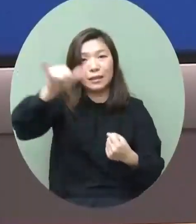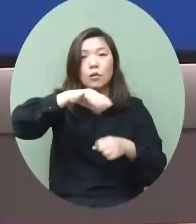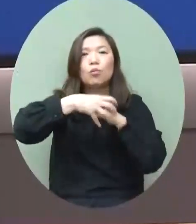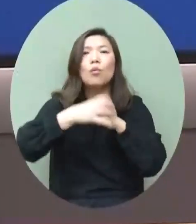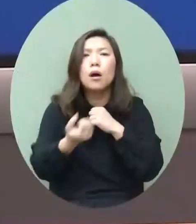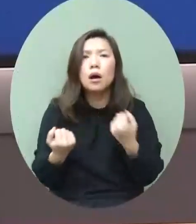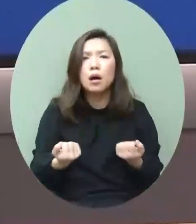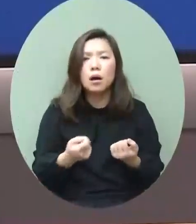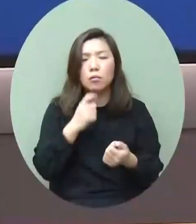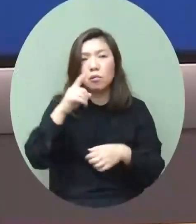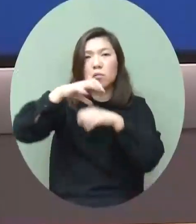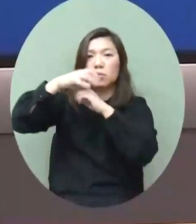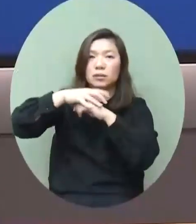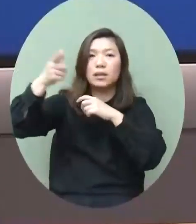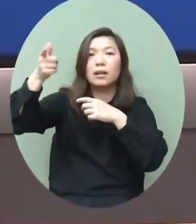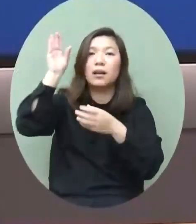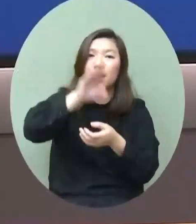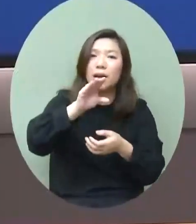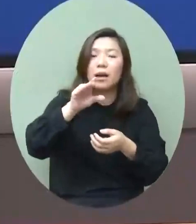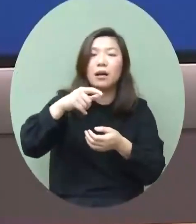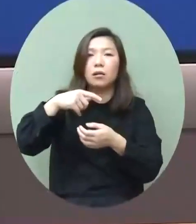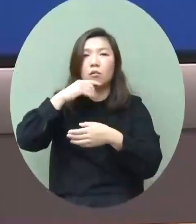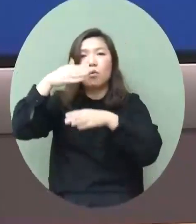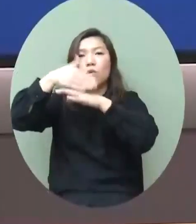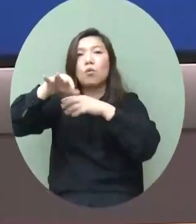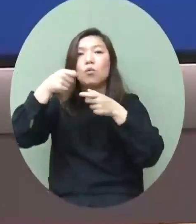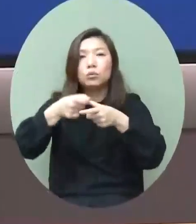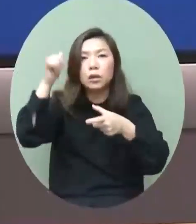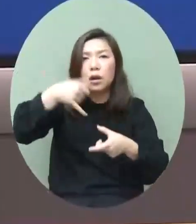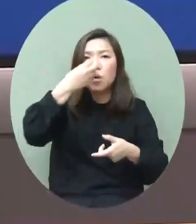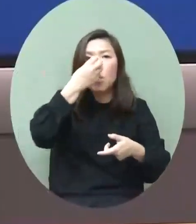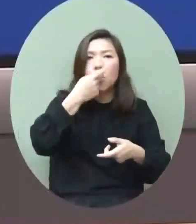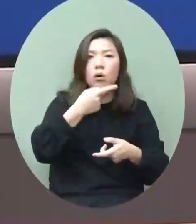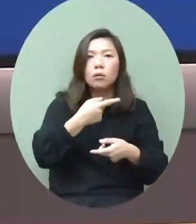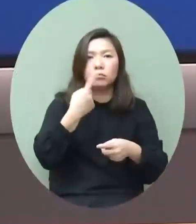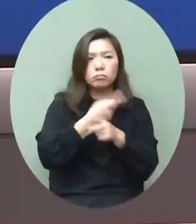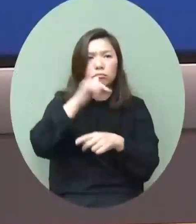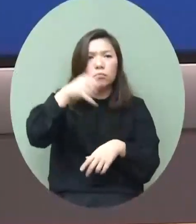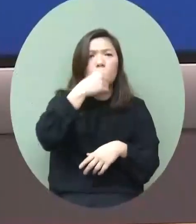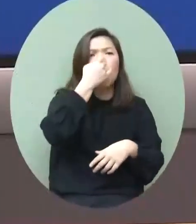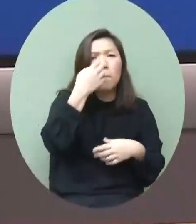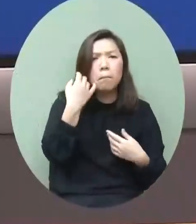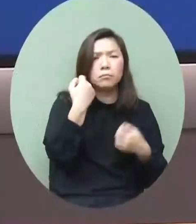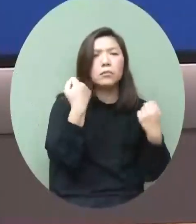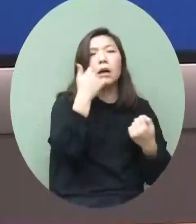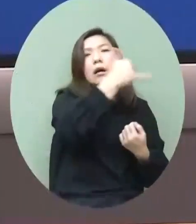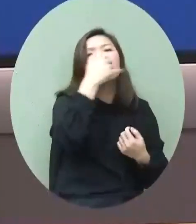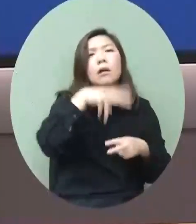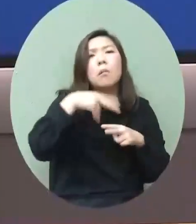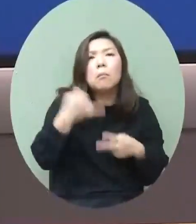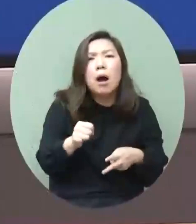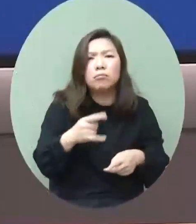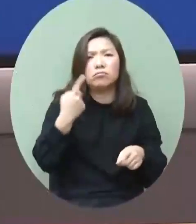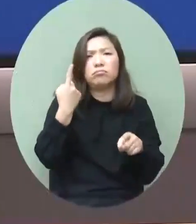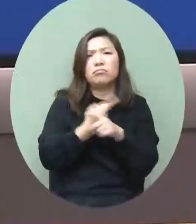際的投資者或者是外來的企業來到香港但是它不能夠進入內地這個其實是大大